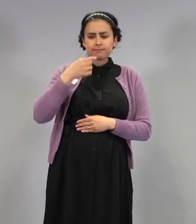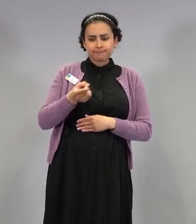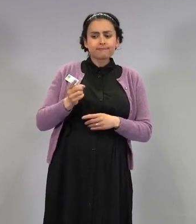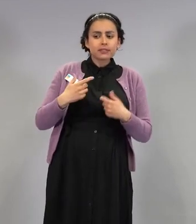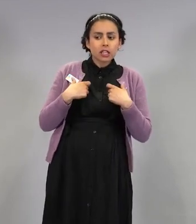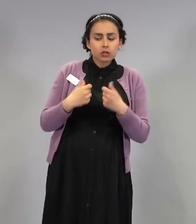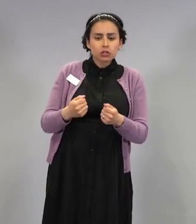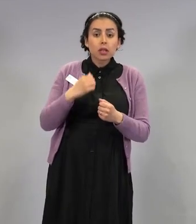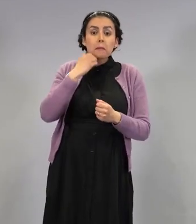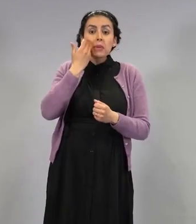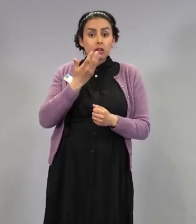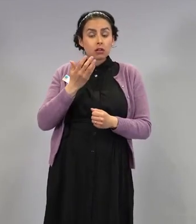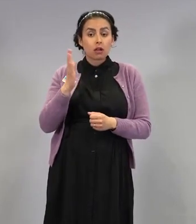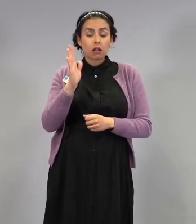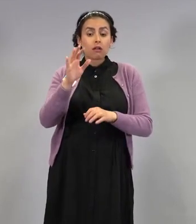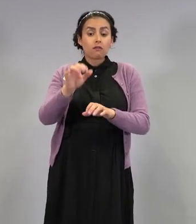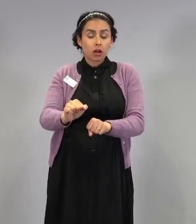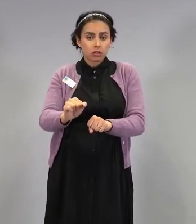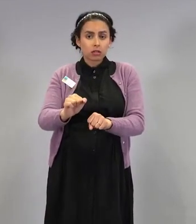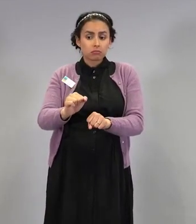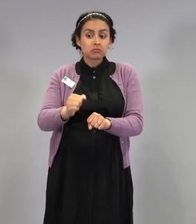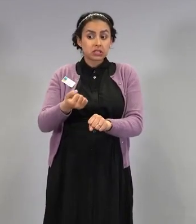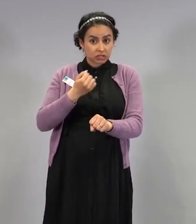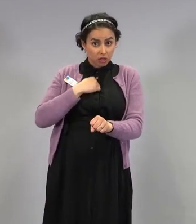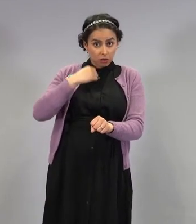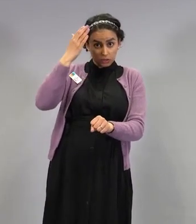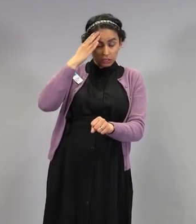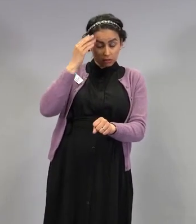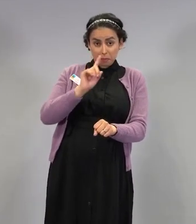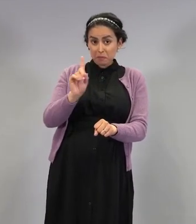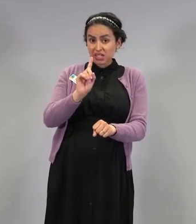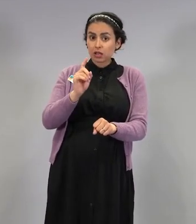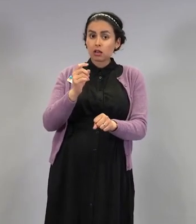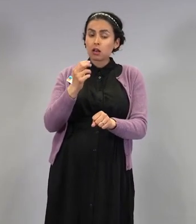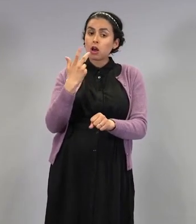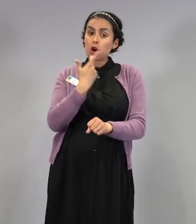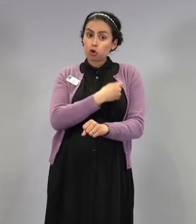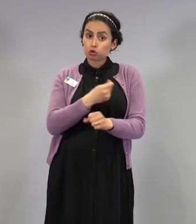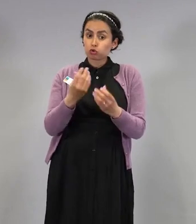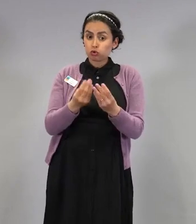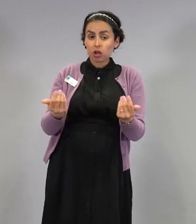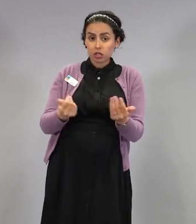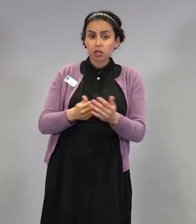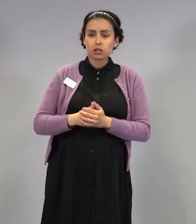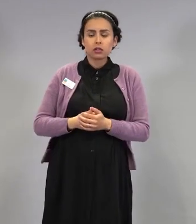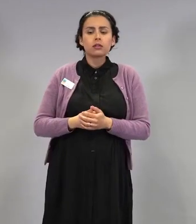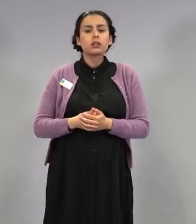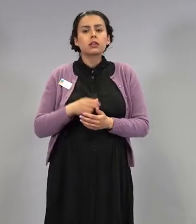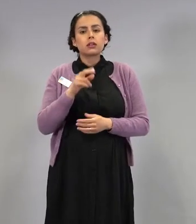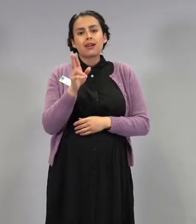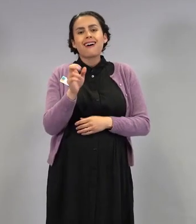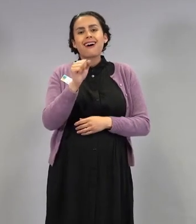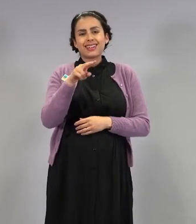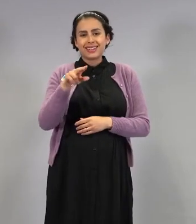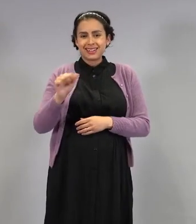varatessaan, että mitä rokotetta tullaan antamaan? Se on meidän suositus, että